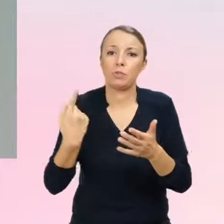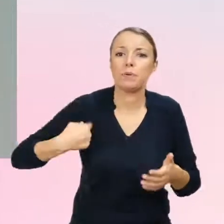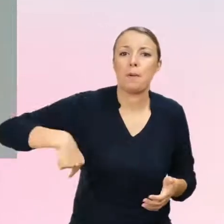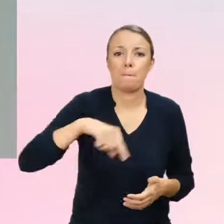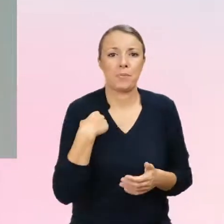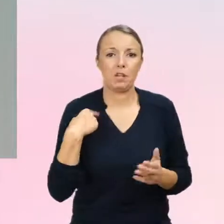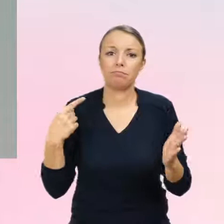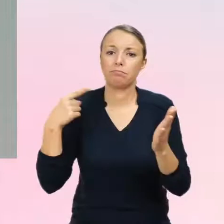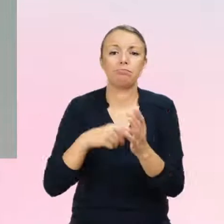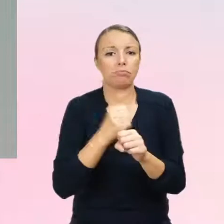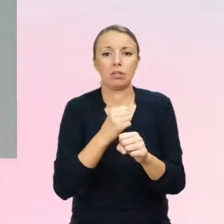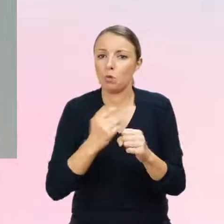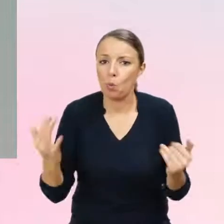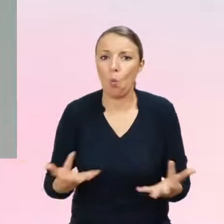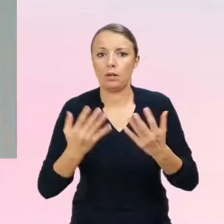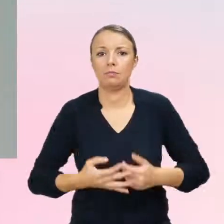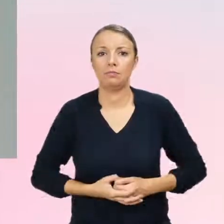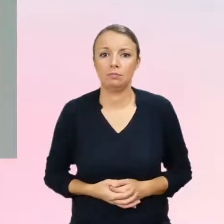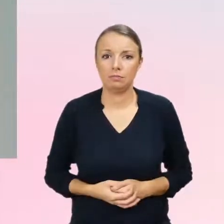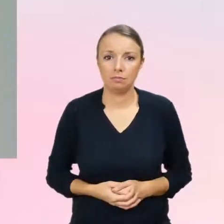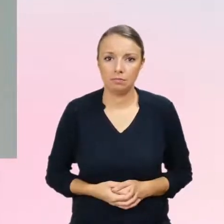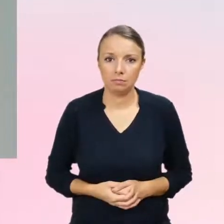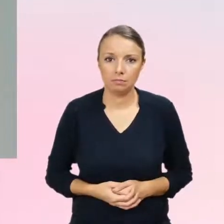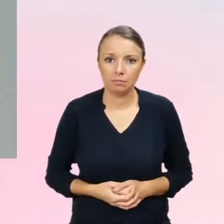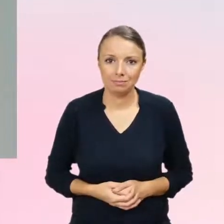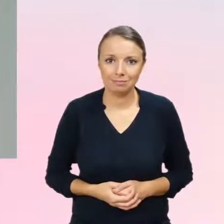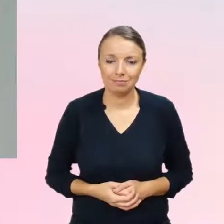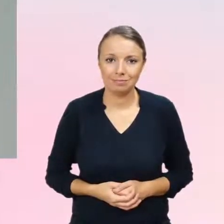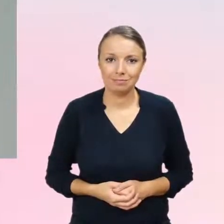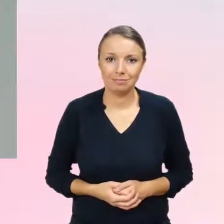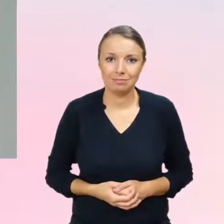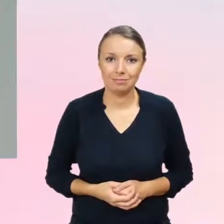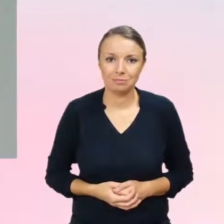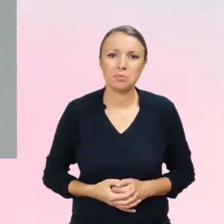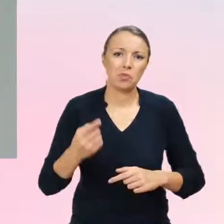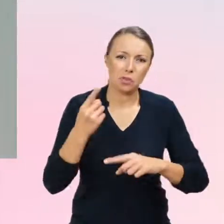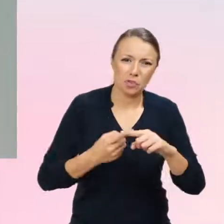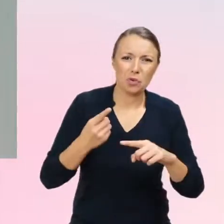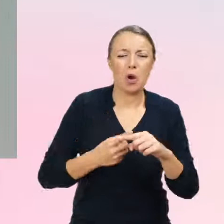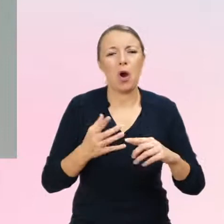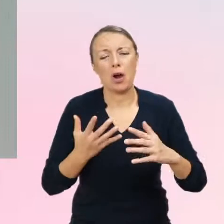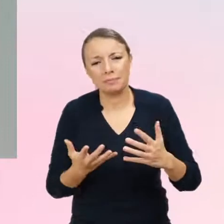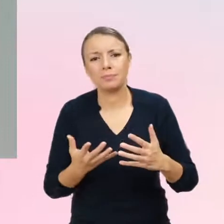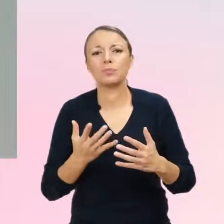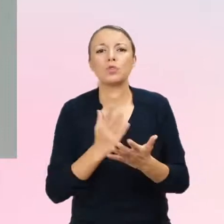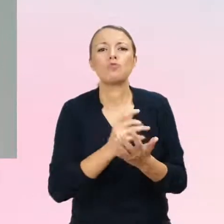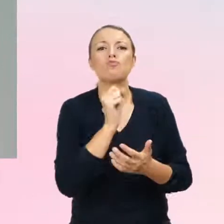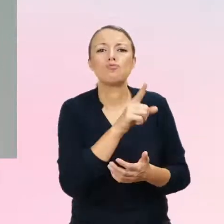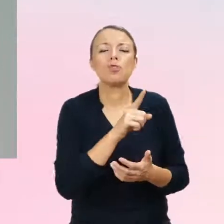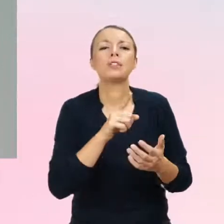i trochę jest tak, że już powstała taka nieformalna sieć specjalistów,